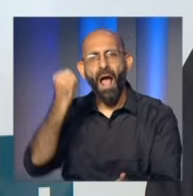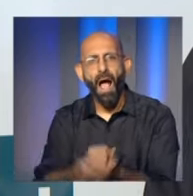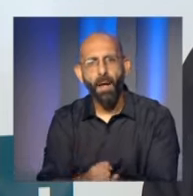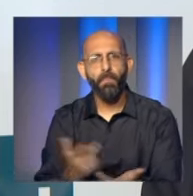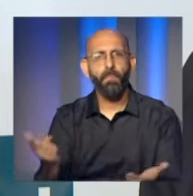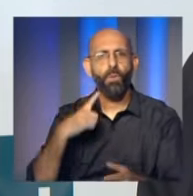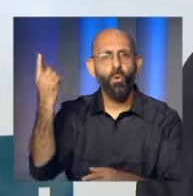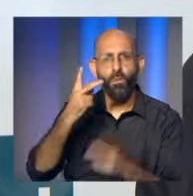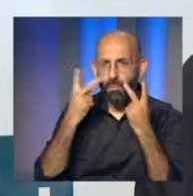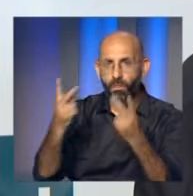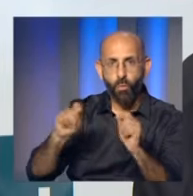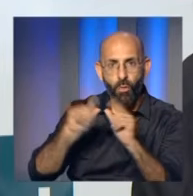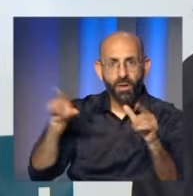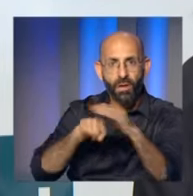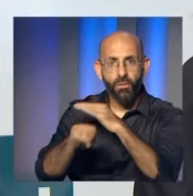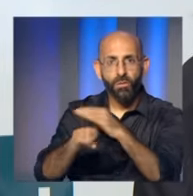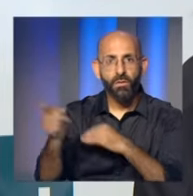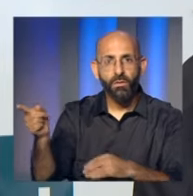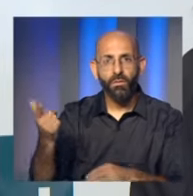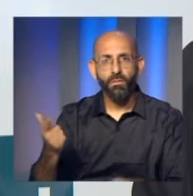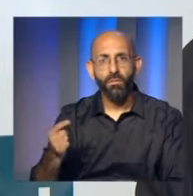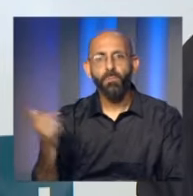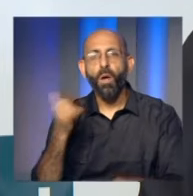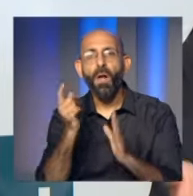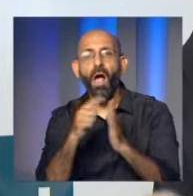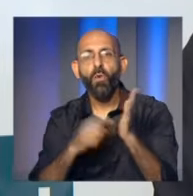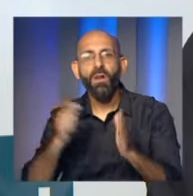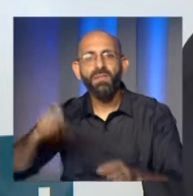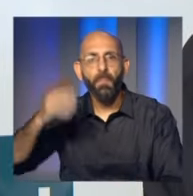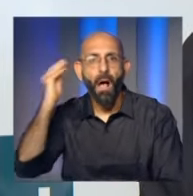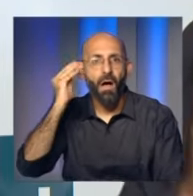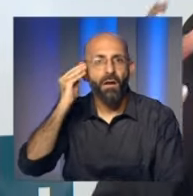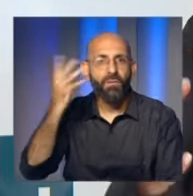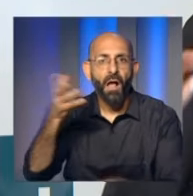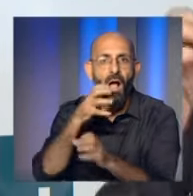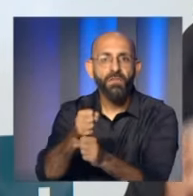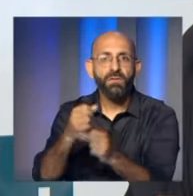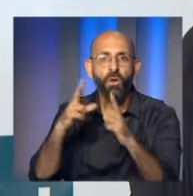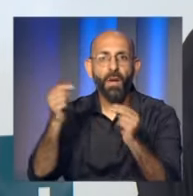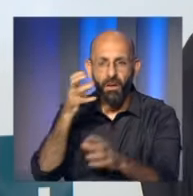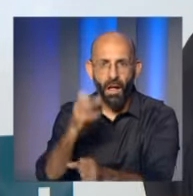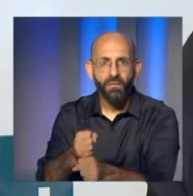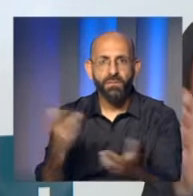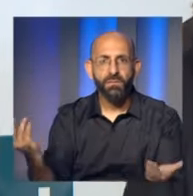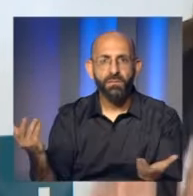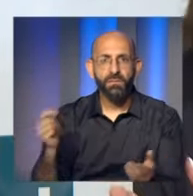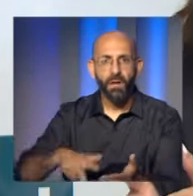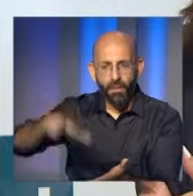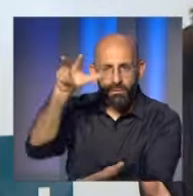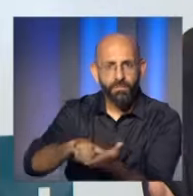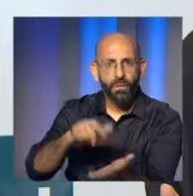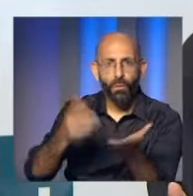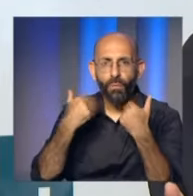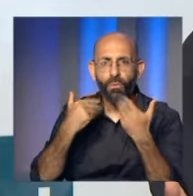والخارجية والأمن العام أعضاء لتصنيف من هو اللجنة إذن خلينا نطبق هذا القانون ليكون عنا نعرف من